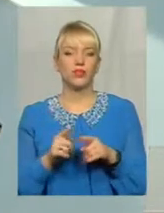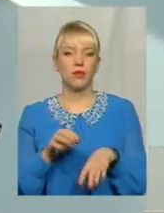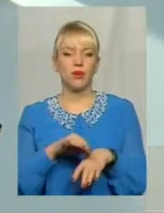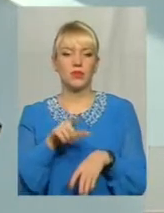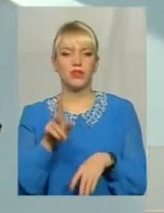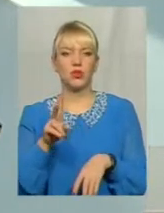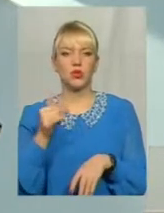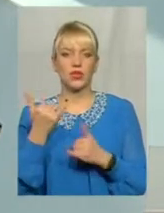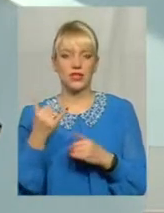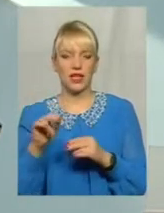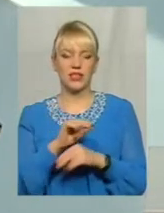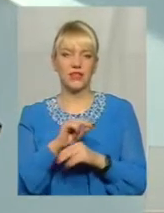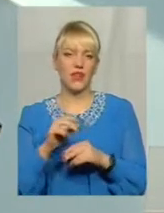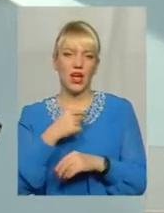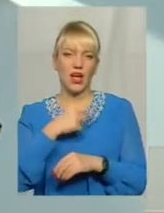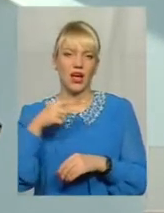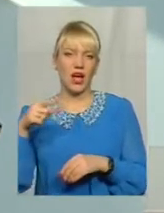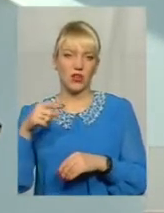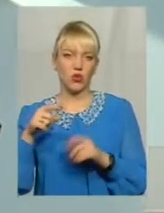які зараз лікуються в центрі кардіо?